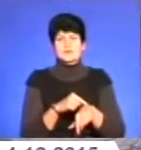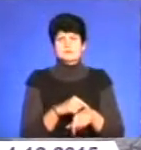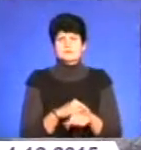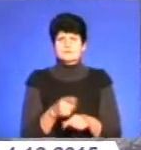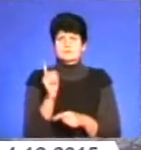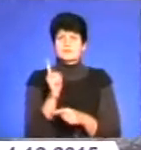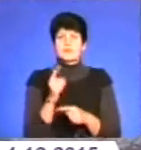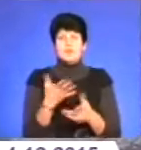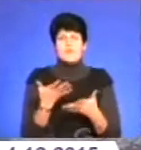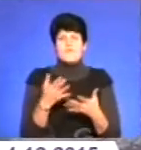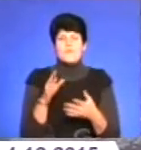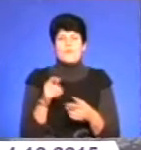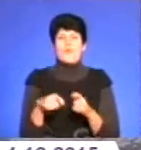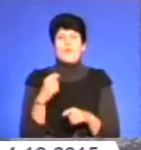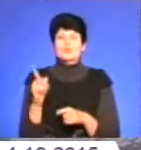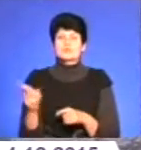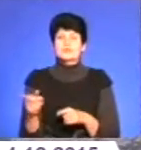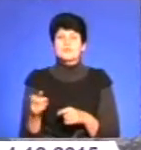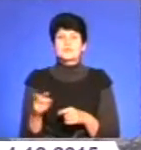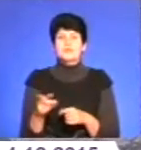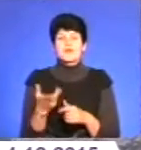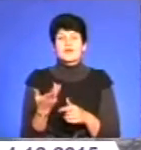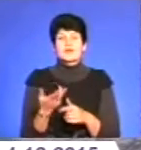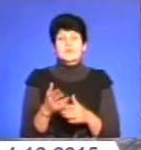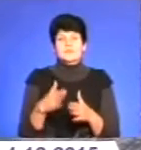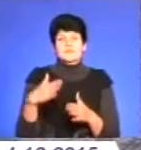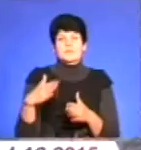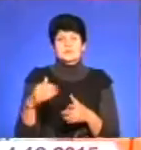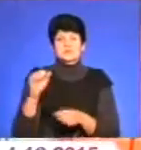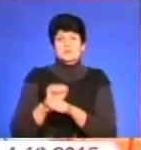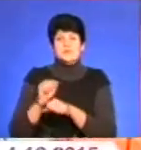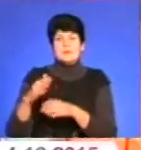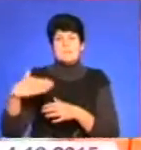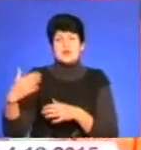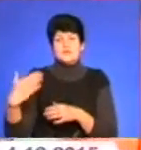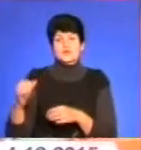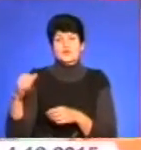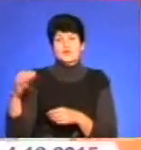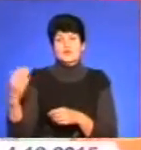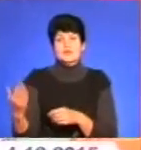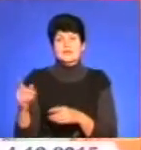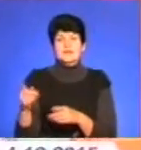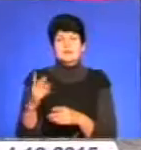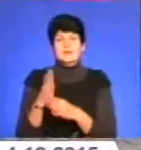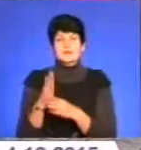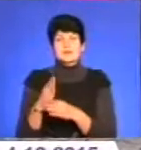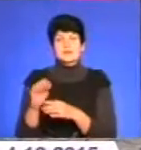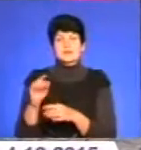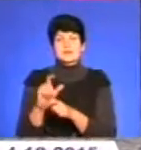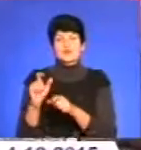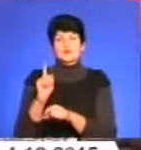порушників. Вони паркуються по правій стороні, там з нас стоянка заборонена.